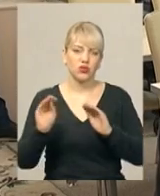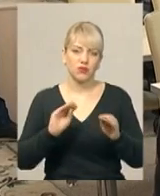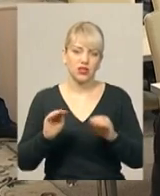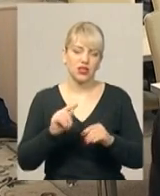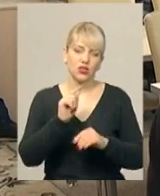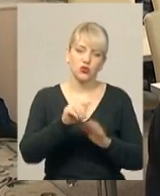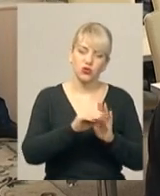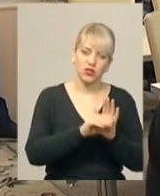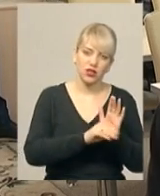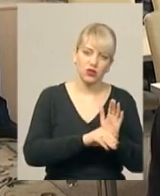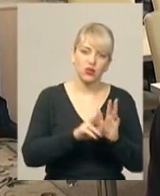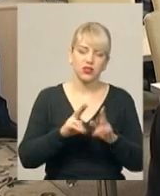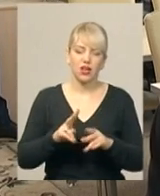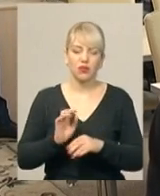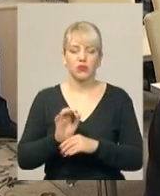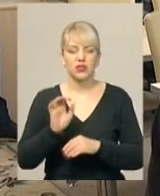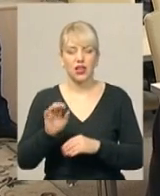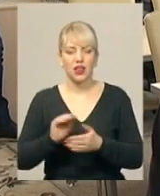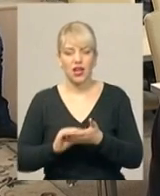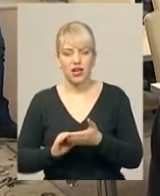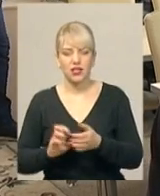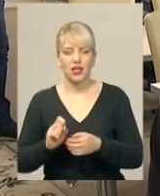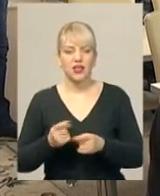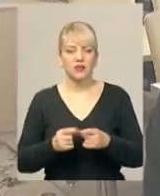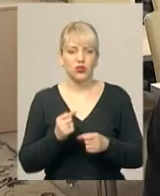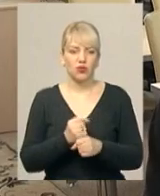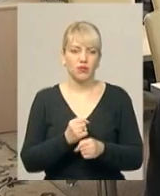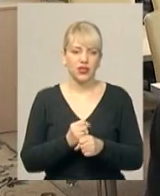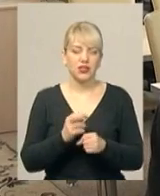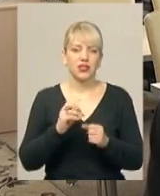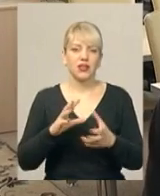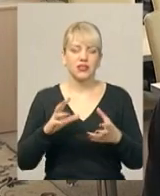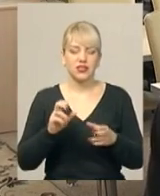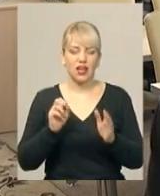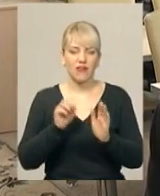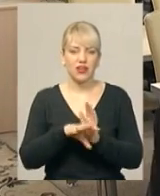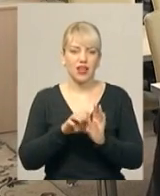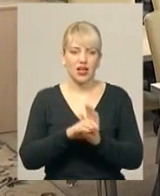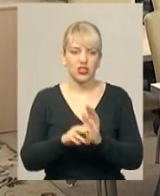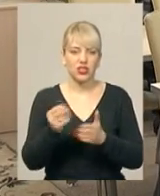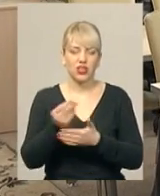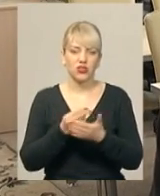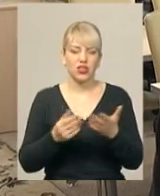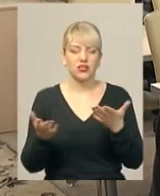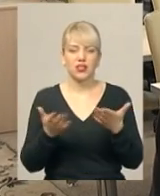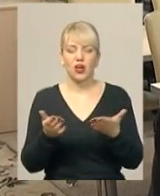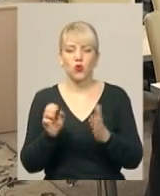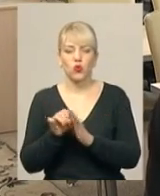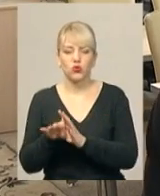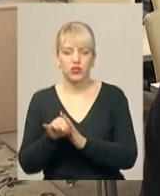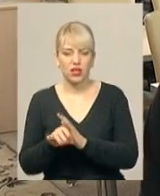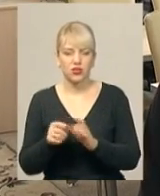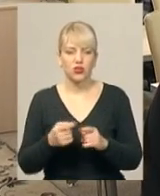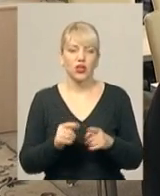цю статтю, як посилання на гіперпосилання зробити, як завантажити ілюстрацію, яку ілюстрацію завантажити.